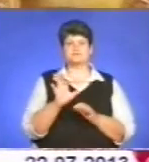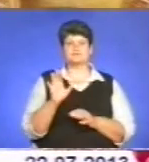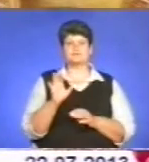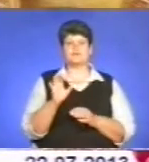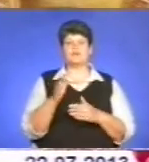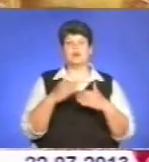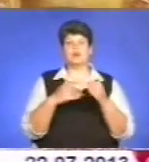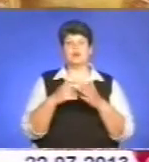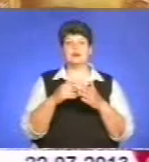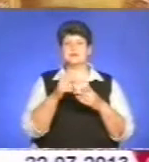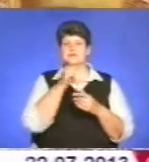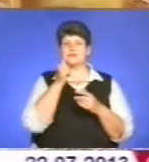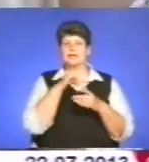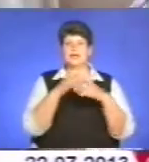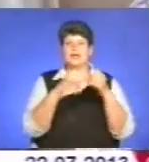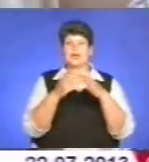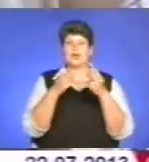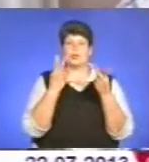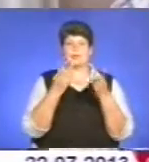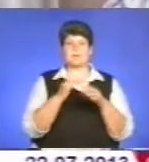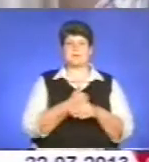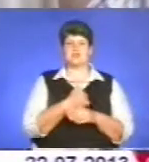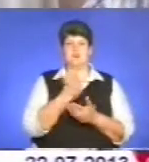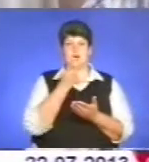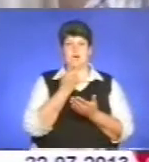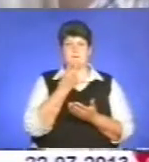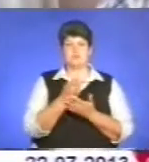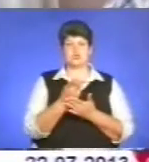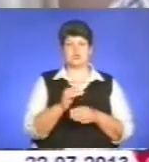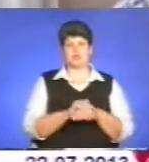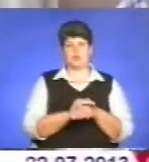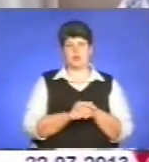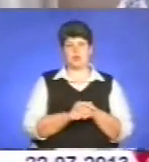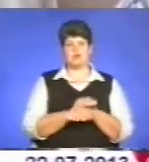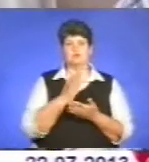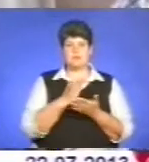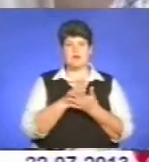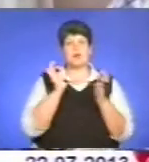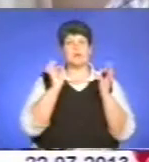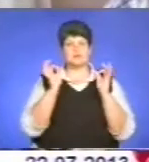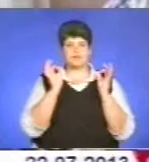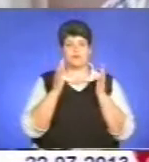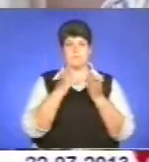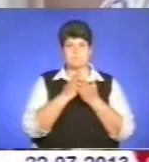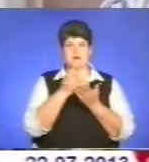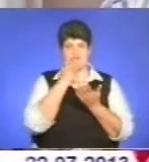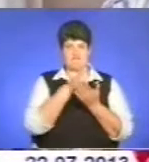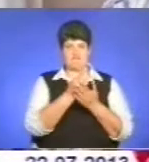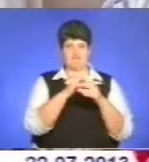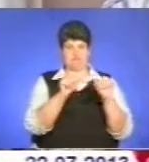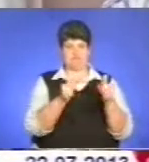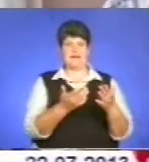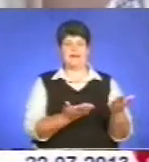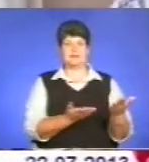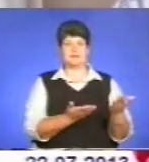руках, у бажанні творити, у бажанні бачити добро. Якщо вона має звук, і вона має вигляд, наприклад, так би на